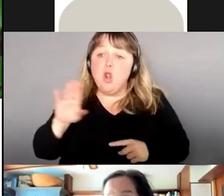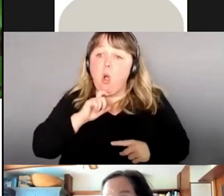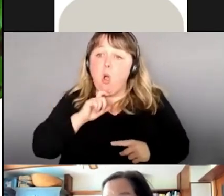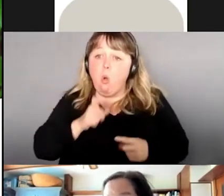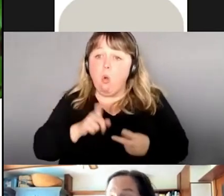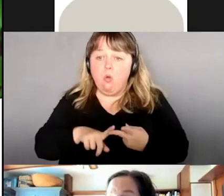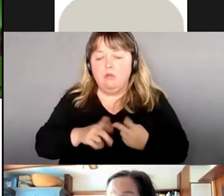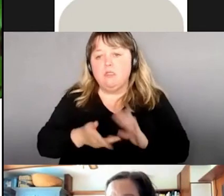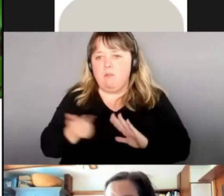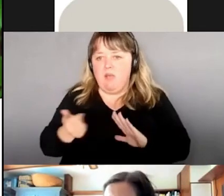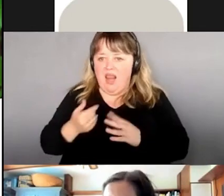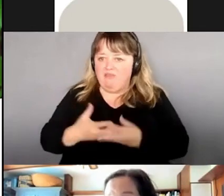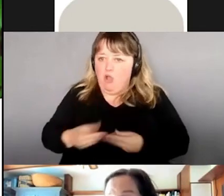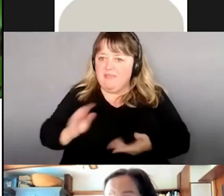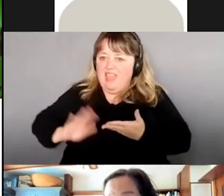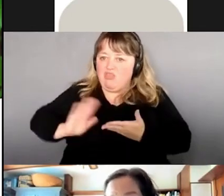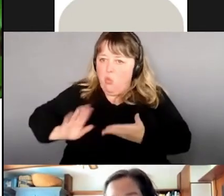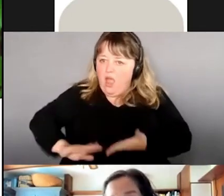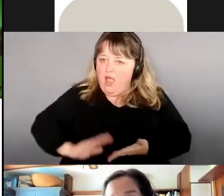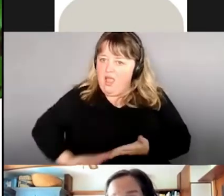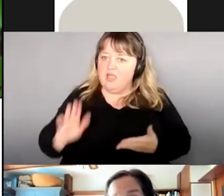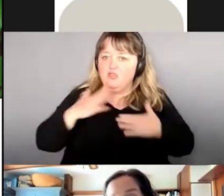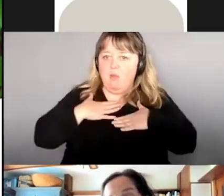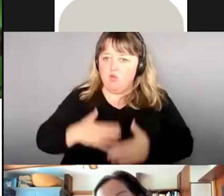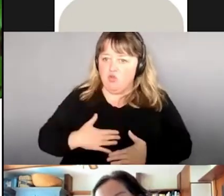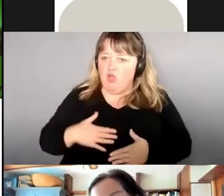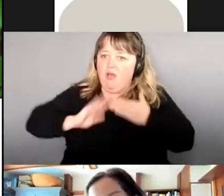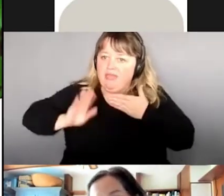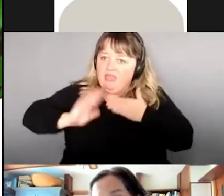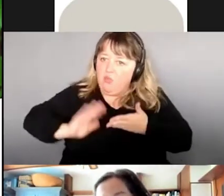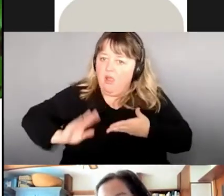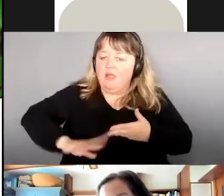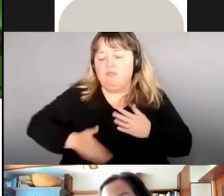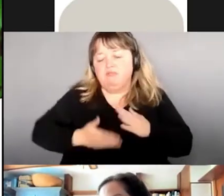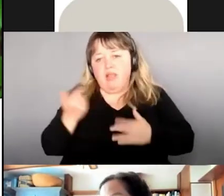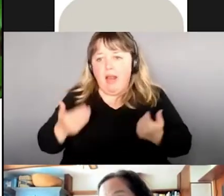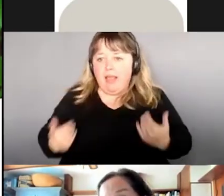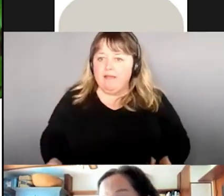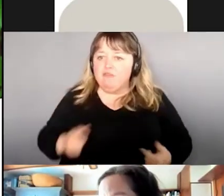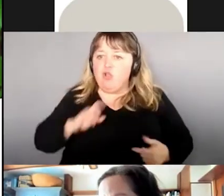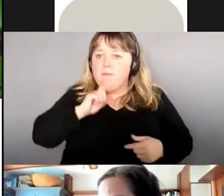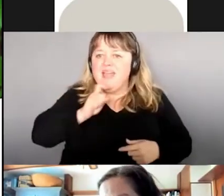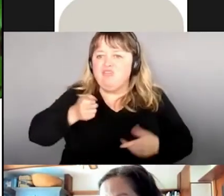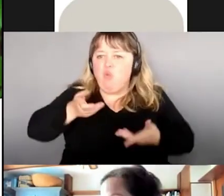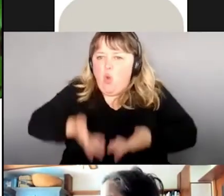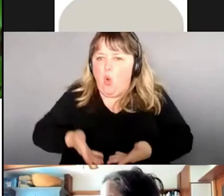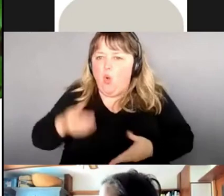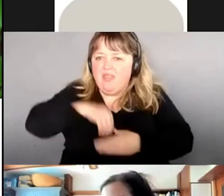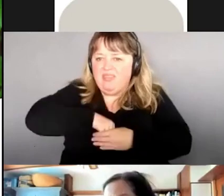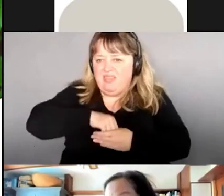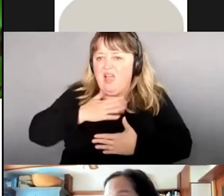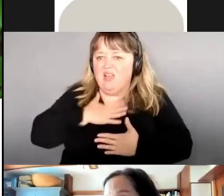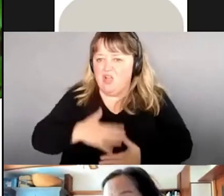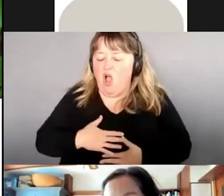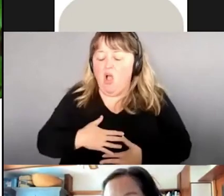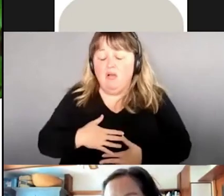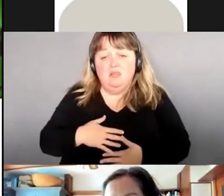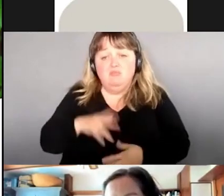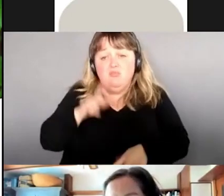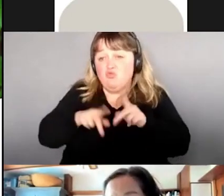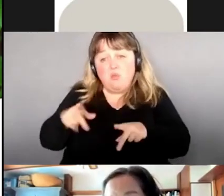aide notre corps à éliminer une charge de métaux lourds parce qu'on en a tous à cause de l'environnement